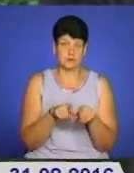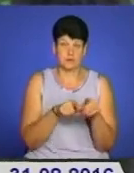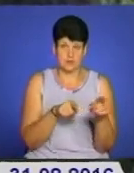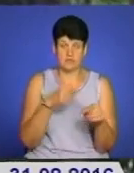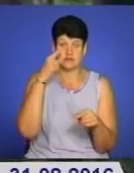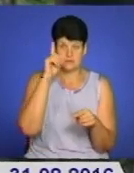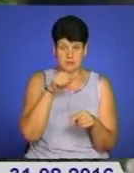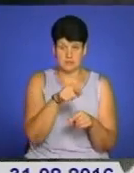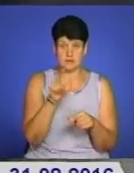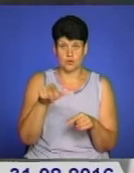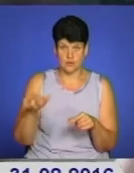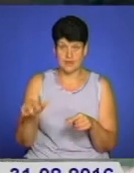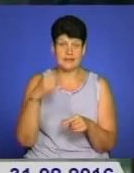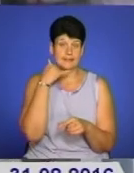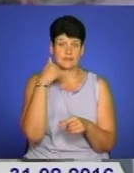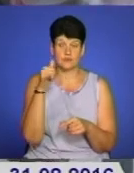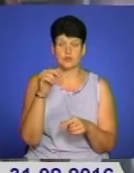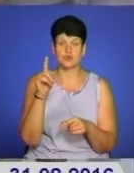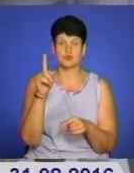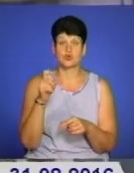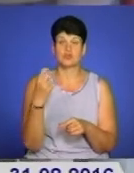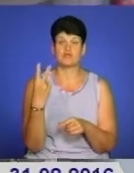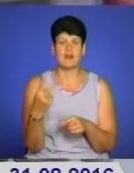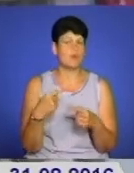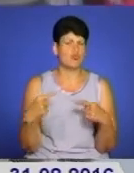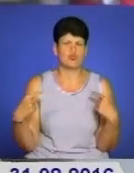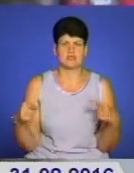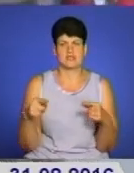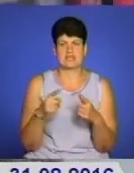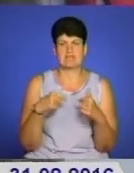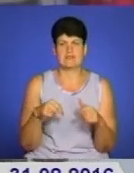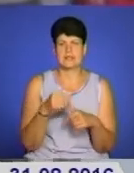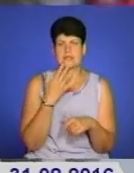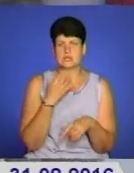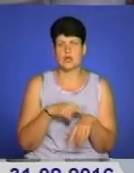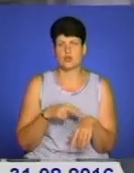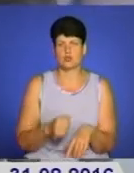вам відомі такі люди, телефонуйте за номером 102 у будь-який відділ Національної поліції.